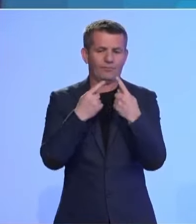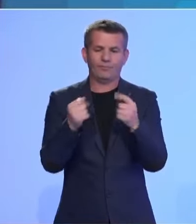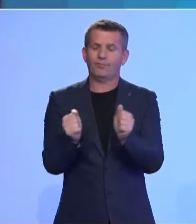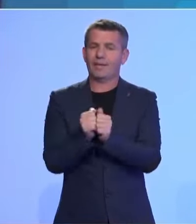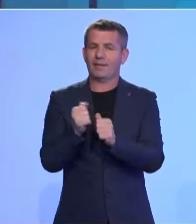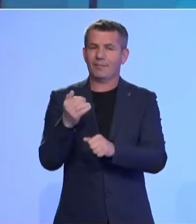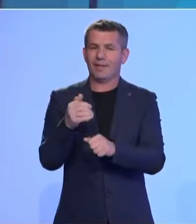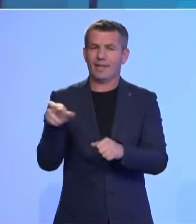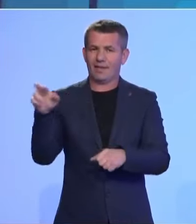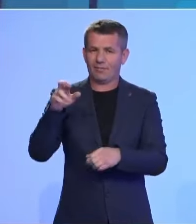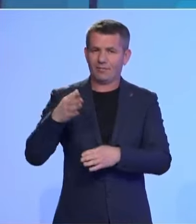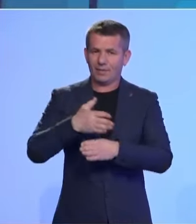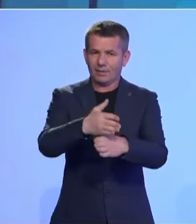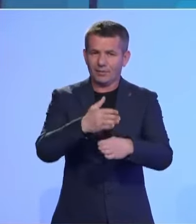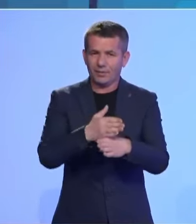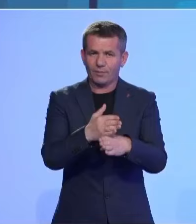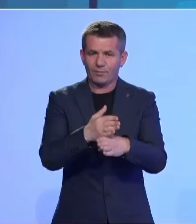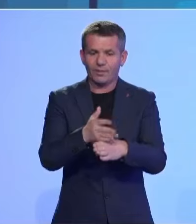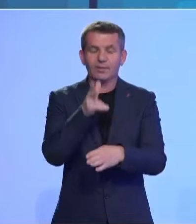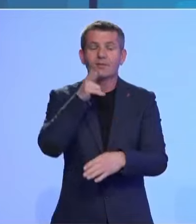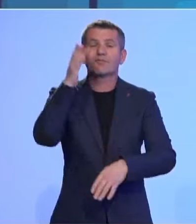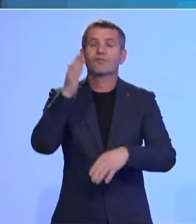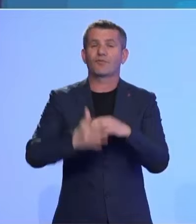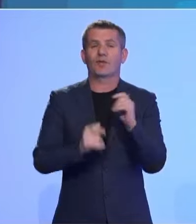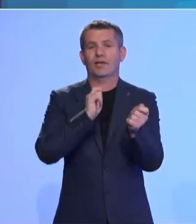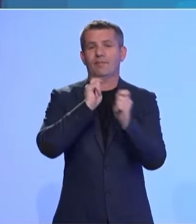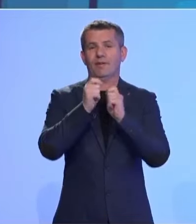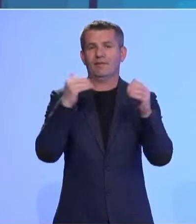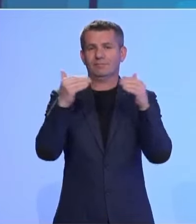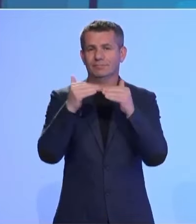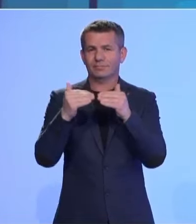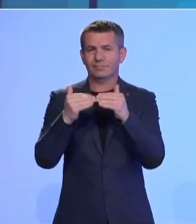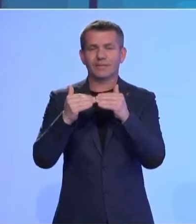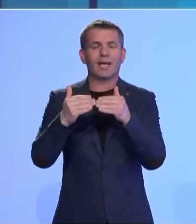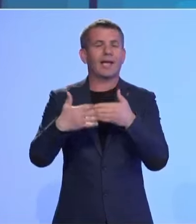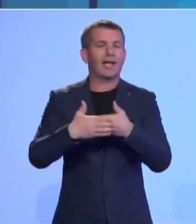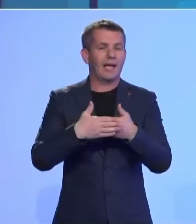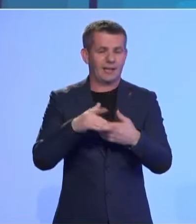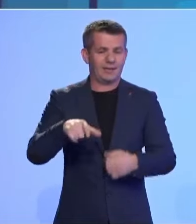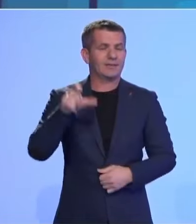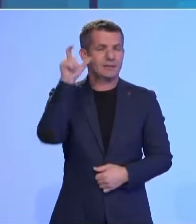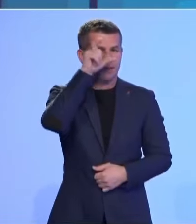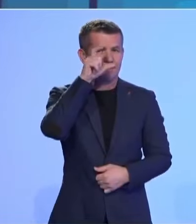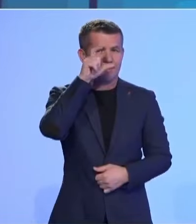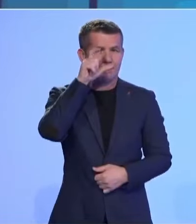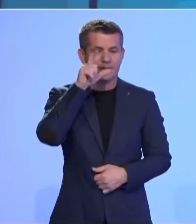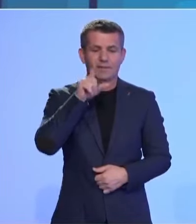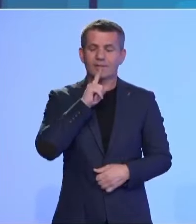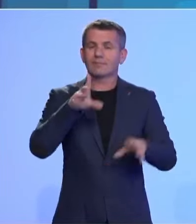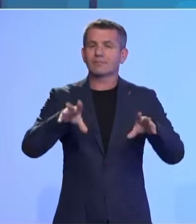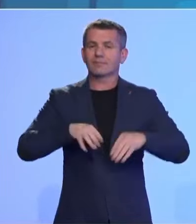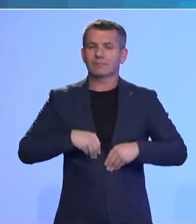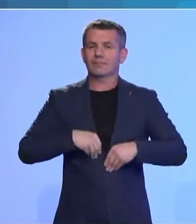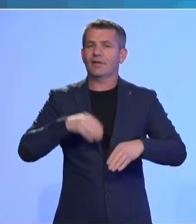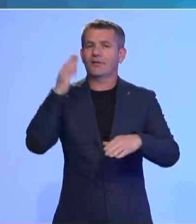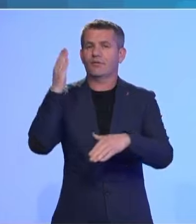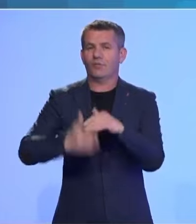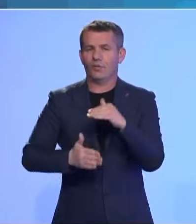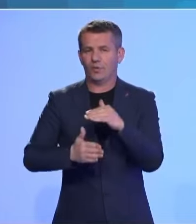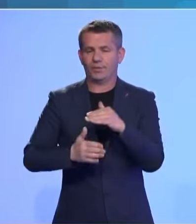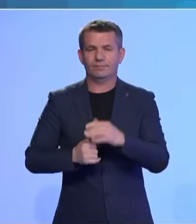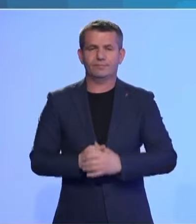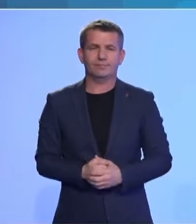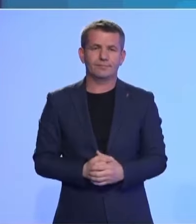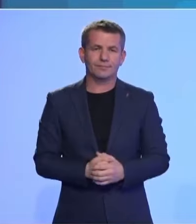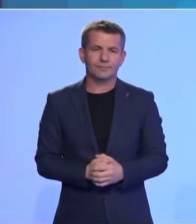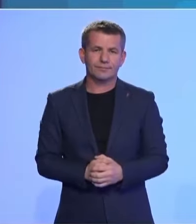evropian për të arritur një marveshje reciproke të normalizimit me sërbin në rrug drejt njojës përfundimtare reciproke.